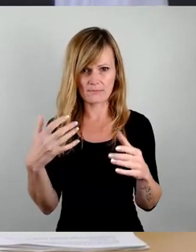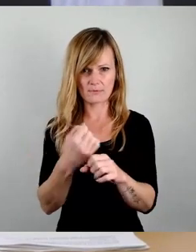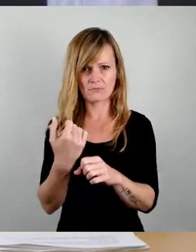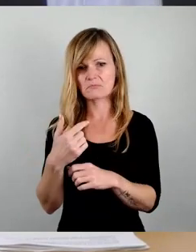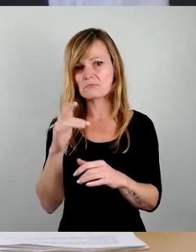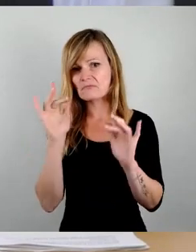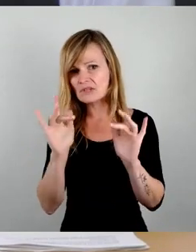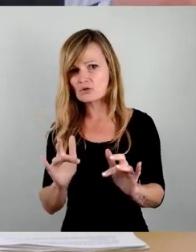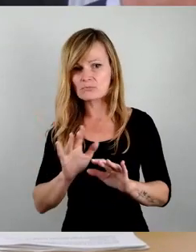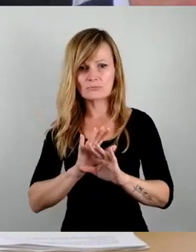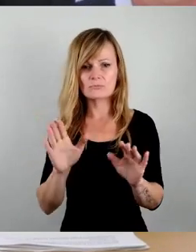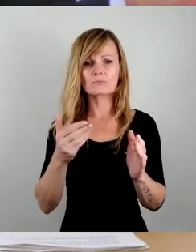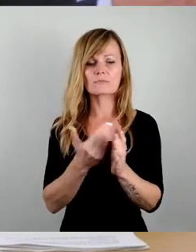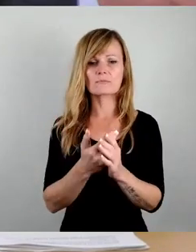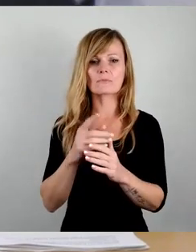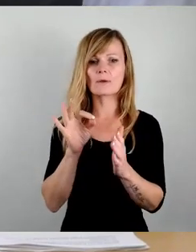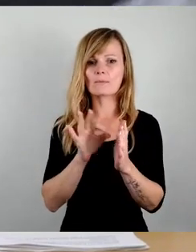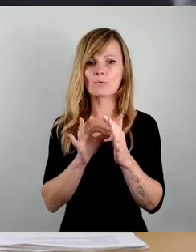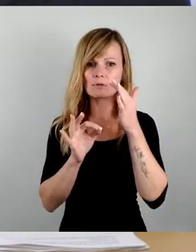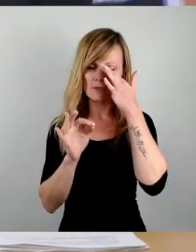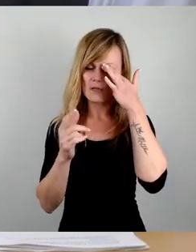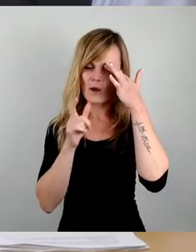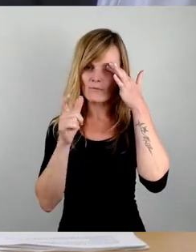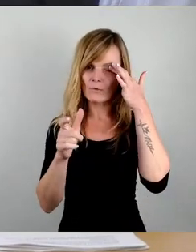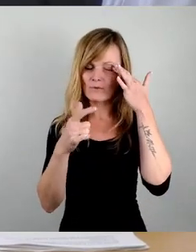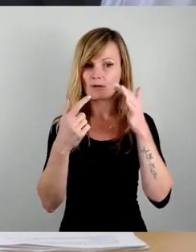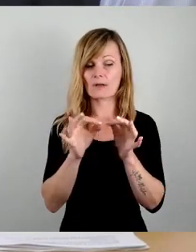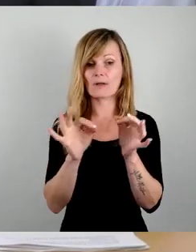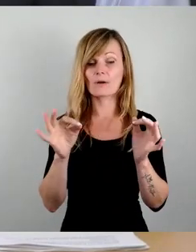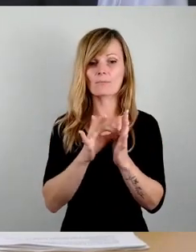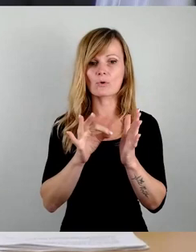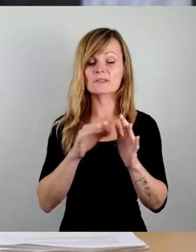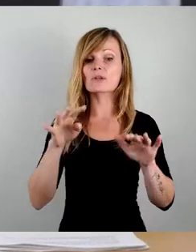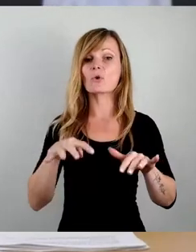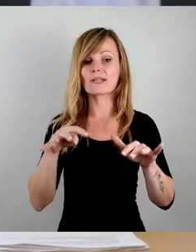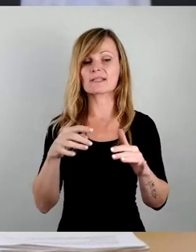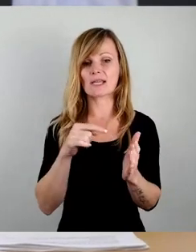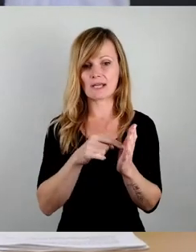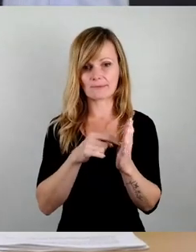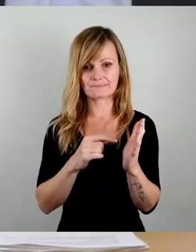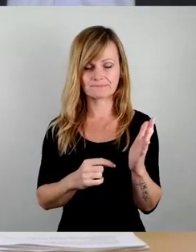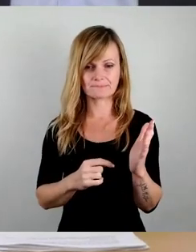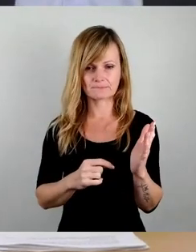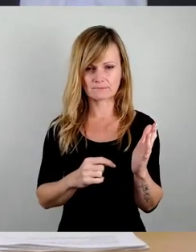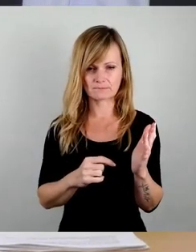rufe ich diesen Punkt auf, Tagesordnungspunkt 19. Es sind mir